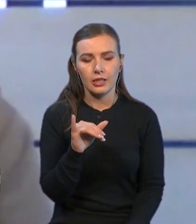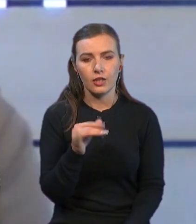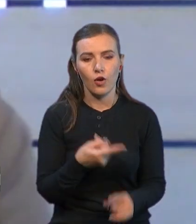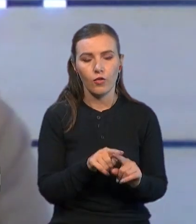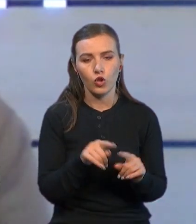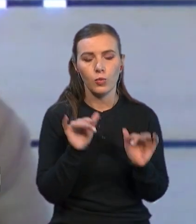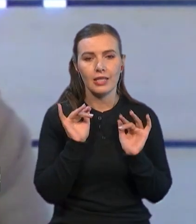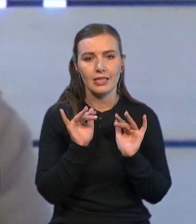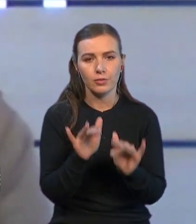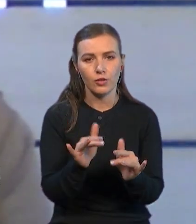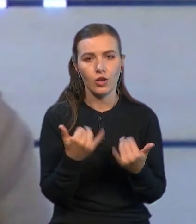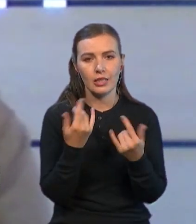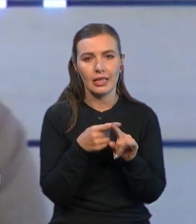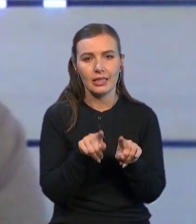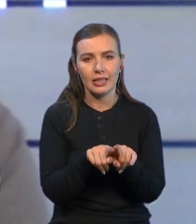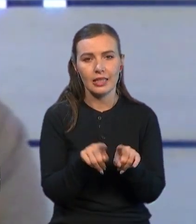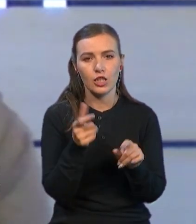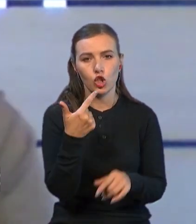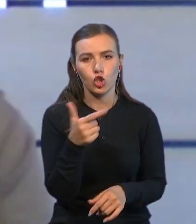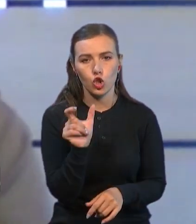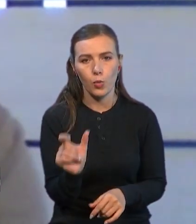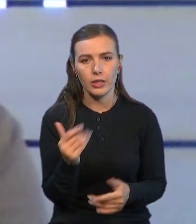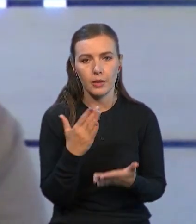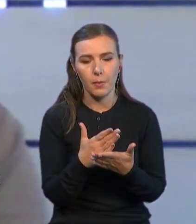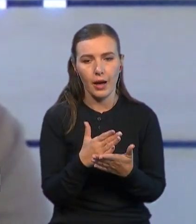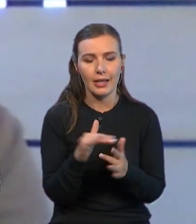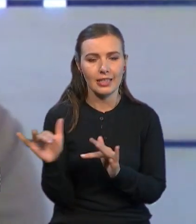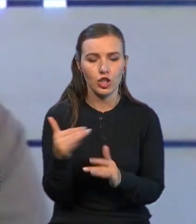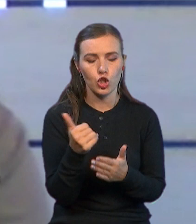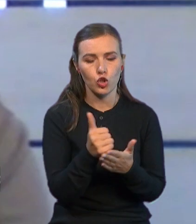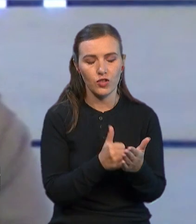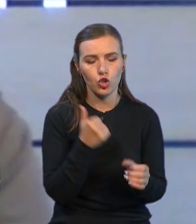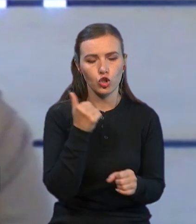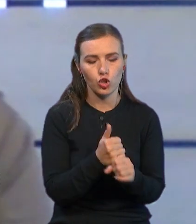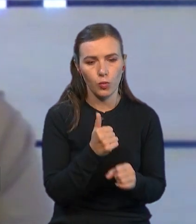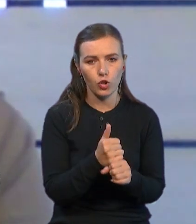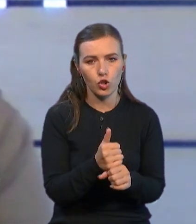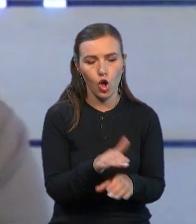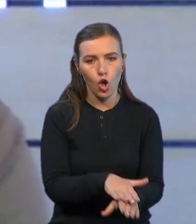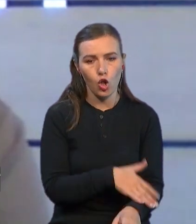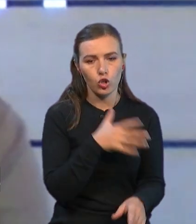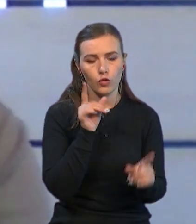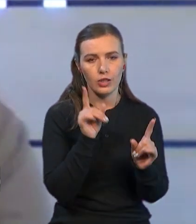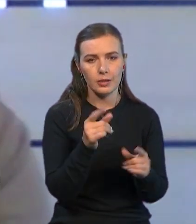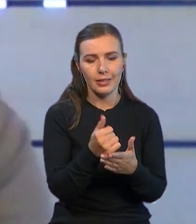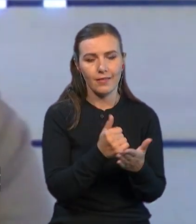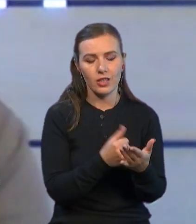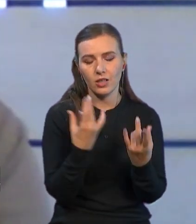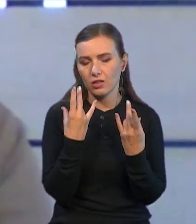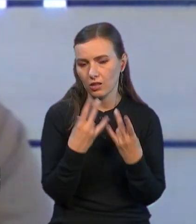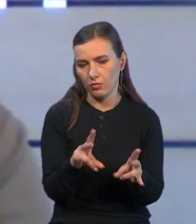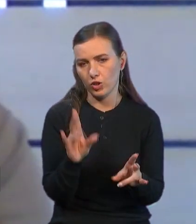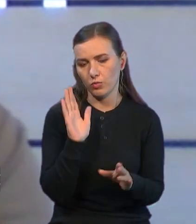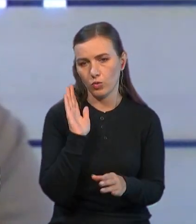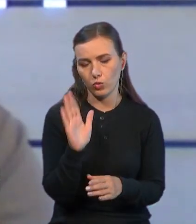тому то і справа, що для таких громадян, які мають діючу візу, робочу, ми її називаємо довготермінова віза, не потрібна